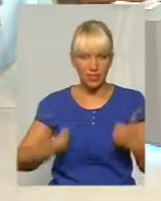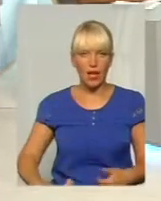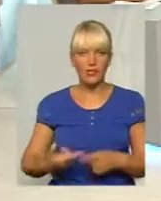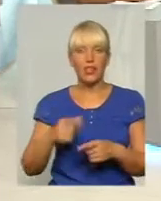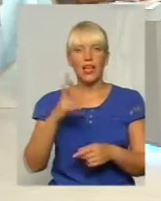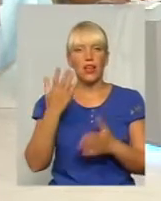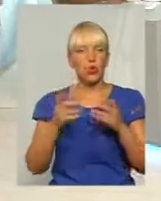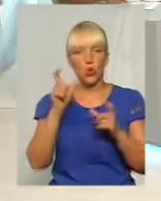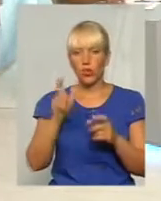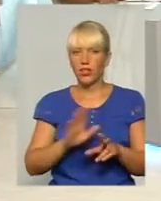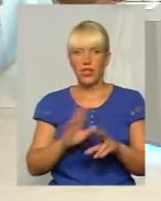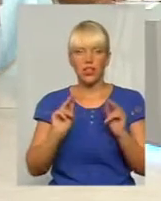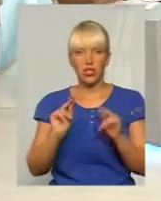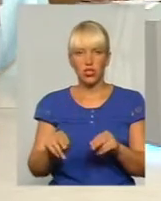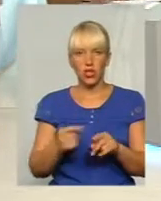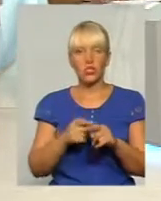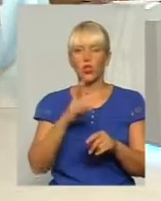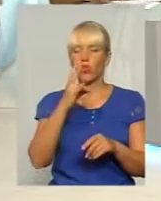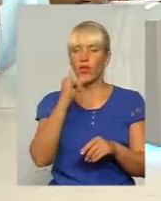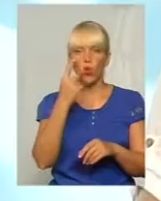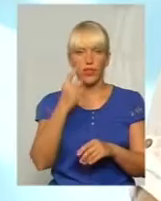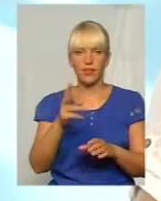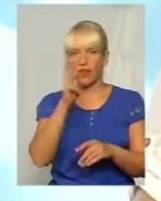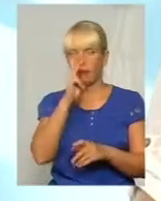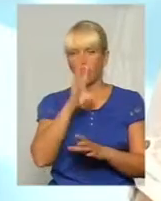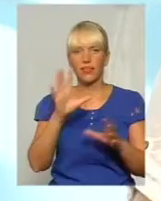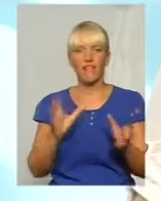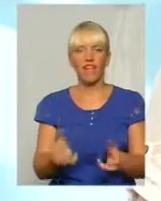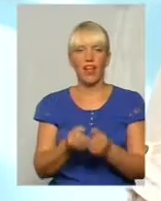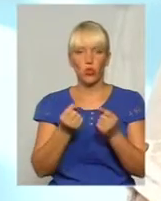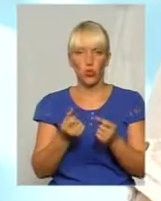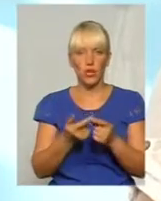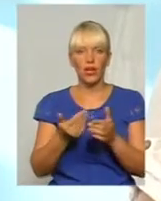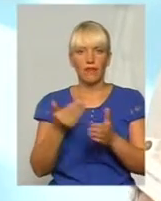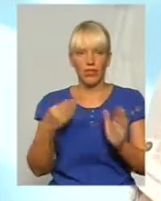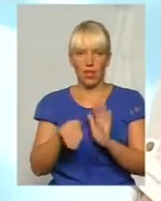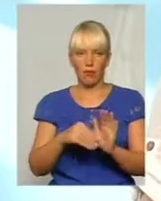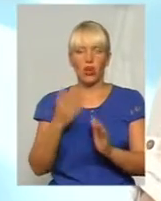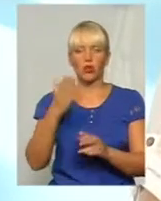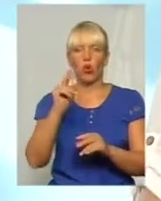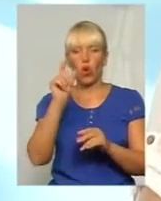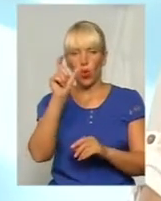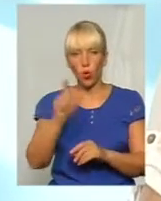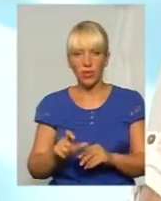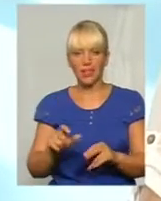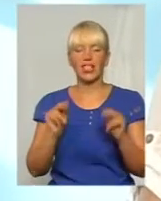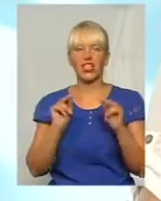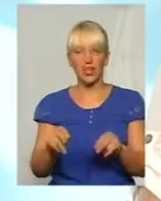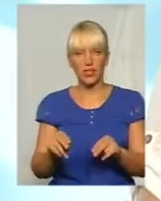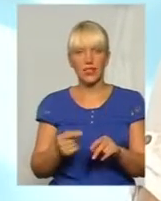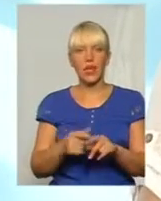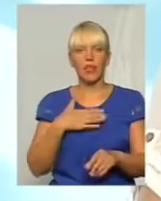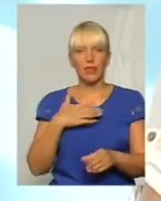її ніколи не врятує від хабарів, від корупційних якихось діянь і так далі. Якщо людина чесна і принципова, то навіть невисока зарплата